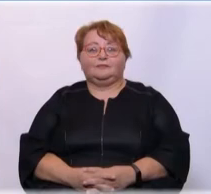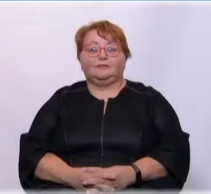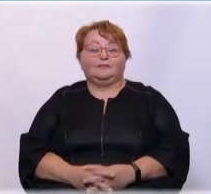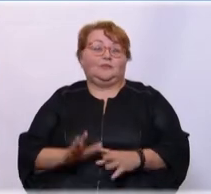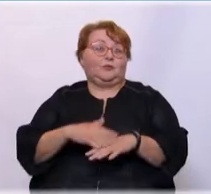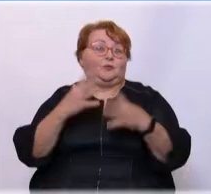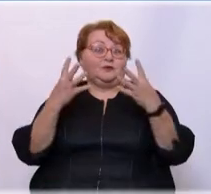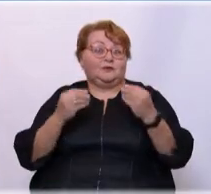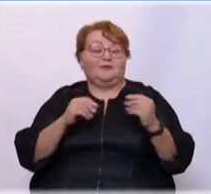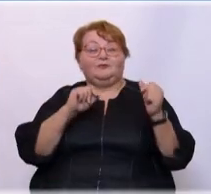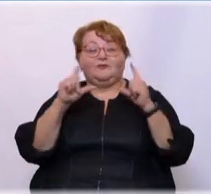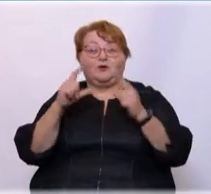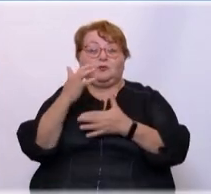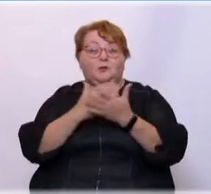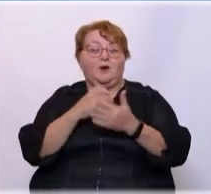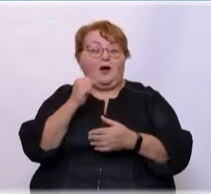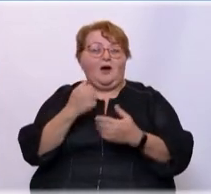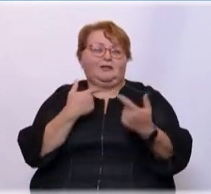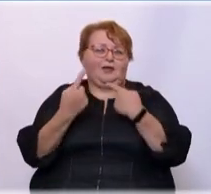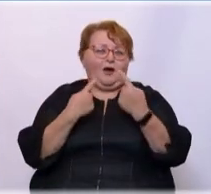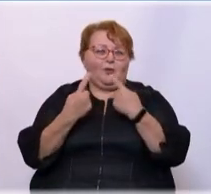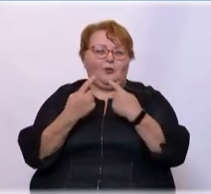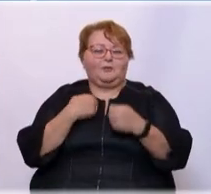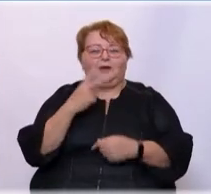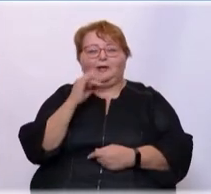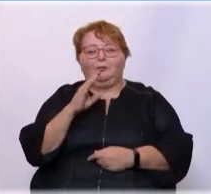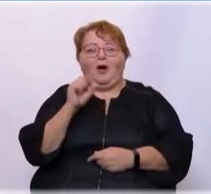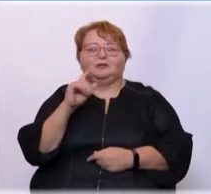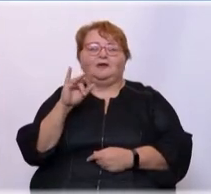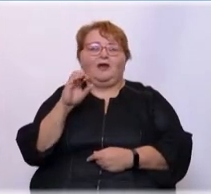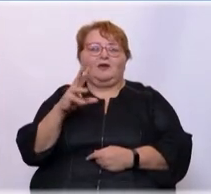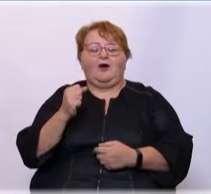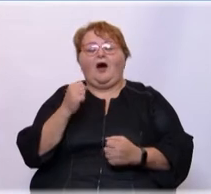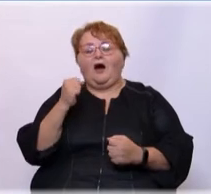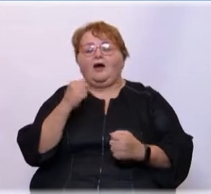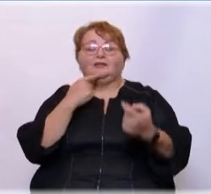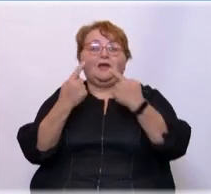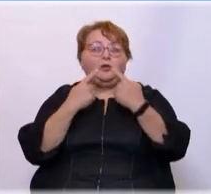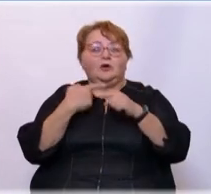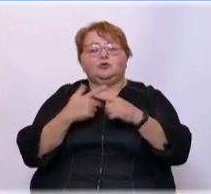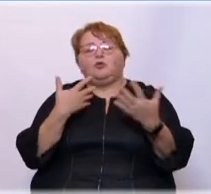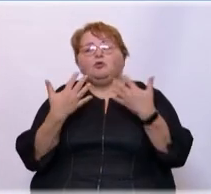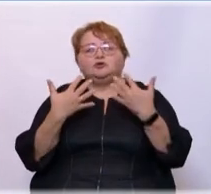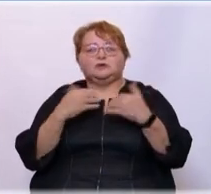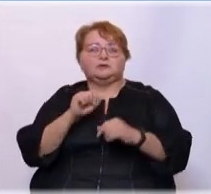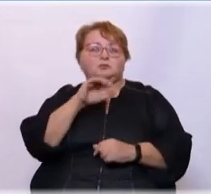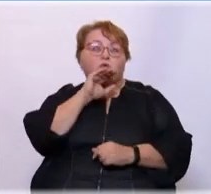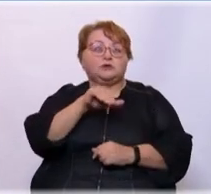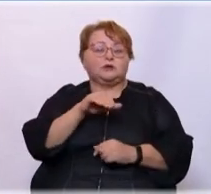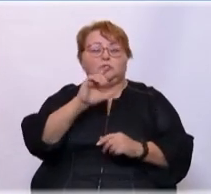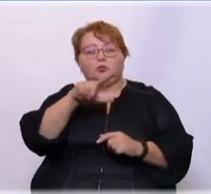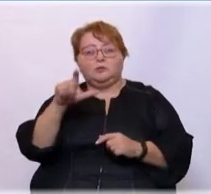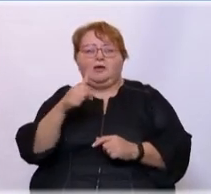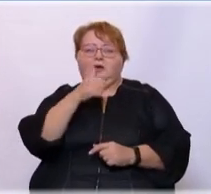Добрый день, в эфире программа АДиалог, меня зовут Ким Андреев. АДиалог это общение с профессиональными людьми,